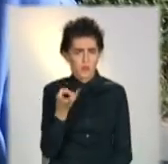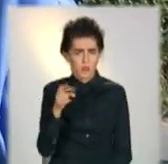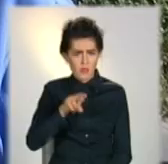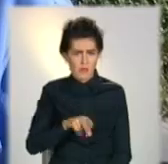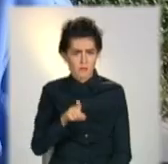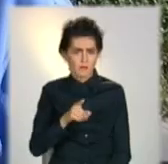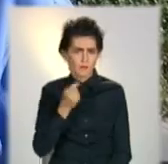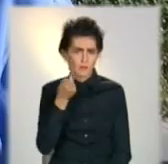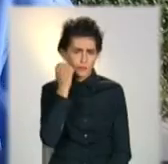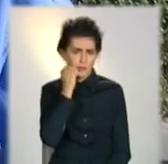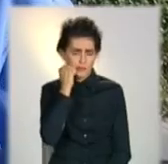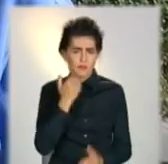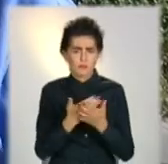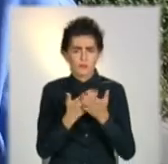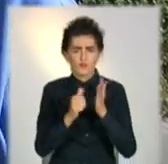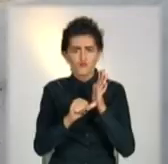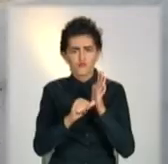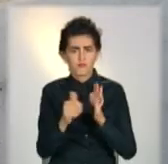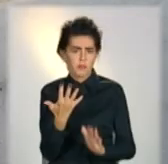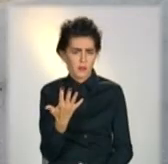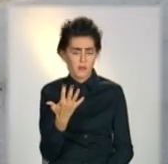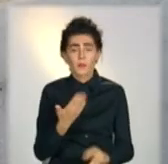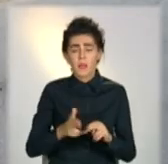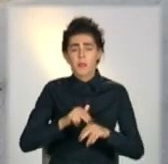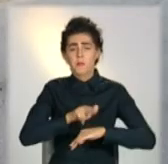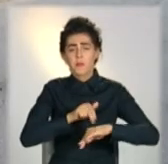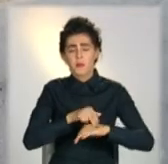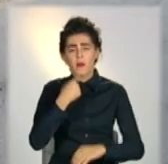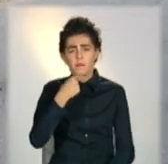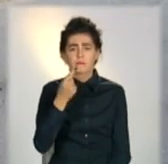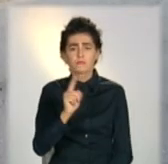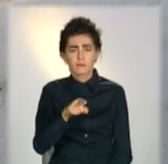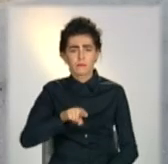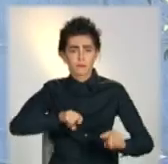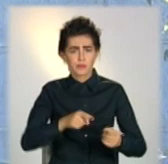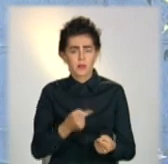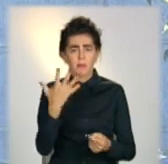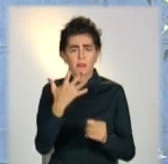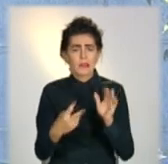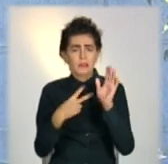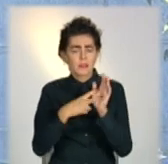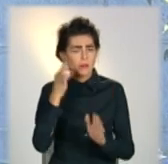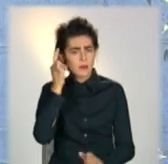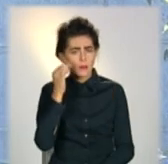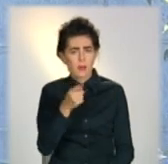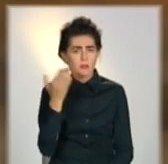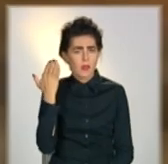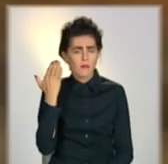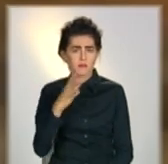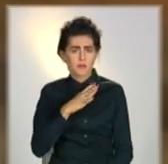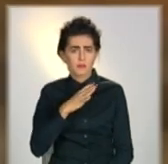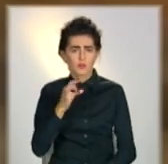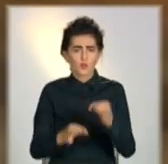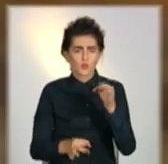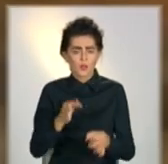Поживий, так, літо 65, може. У поліції повідомили затриманому 57 років. Раніше судими за умисне